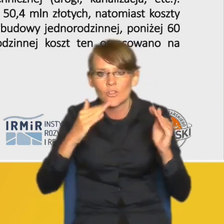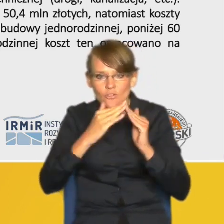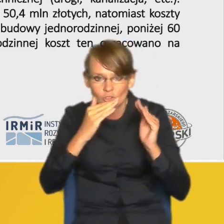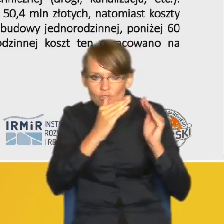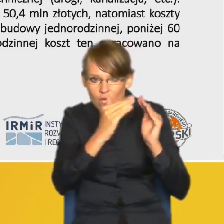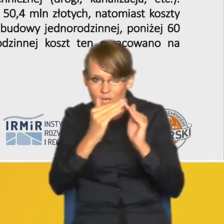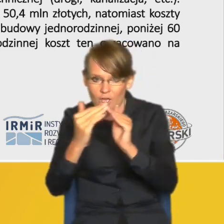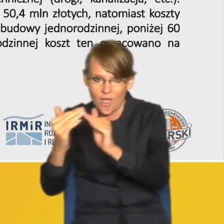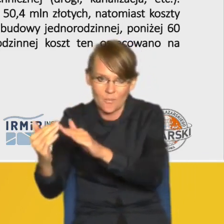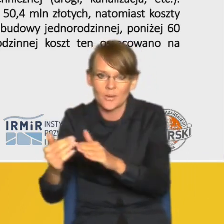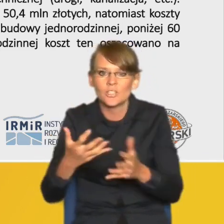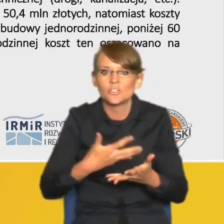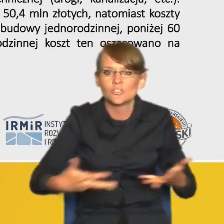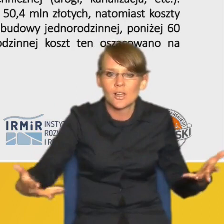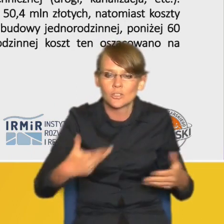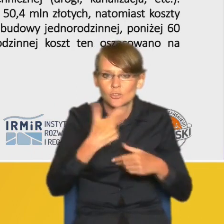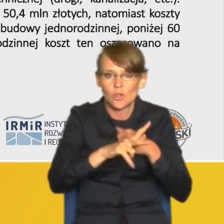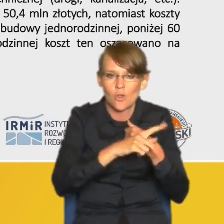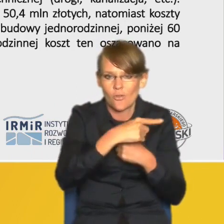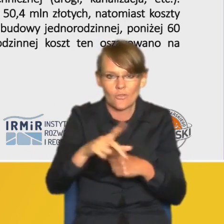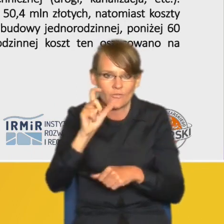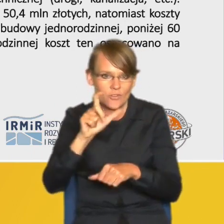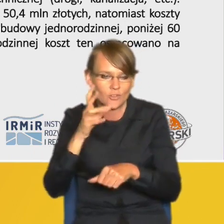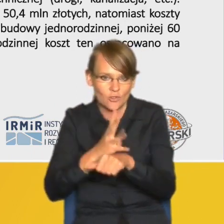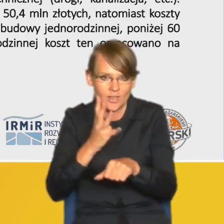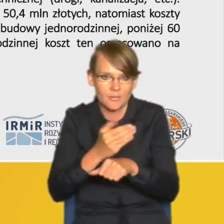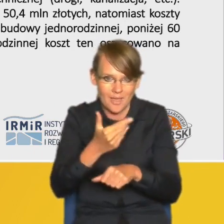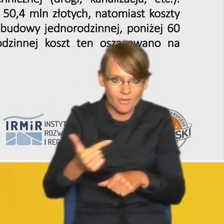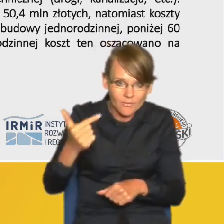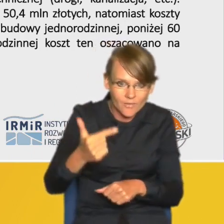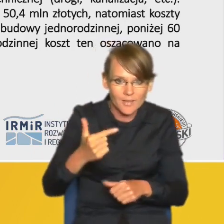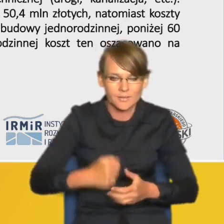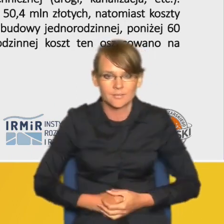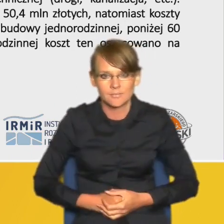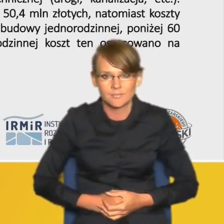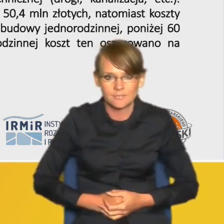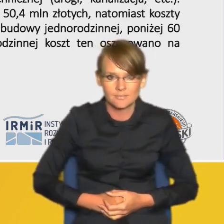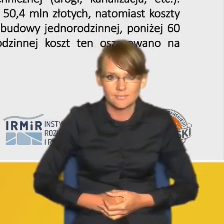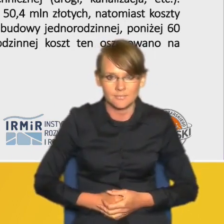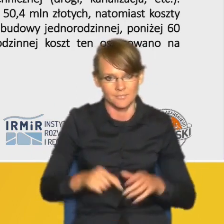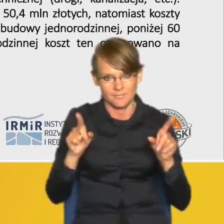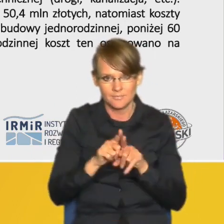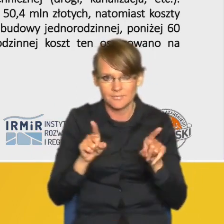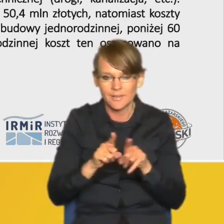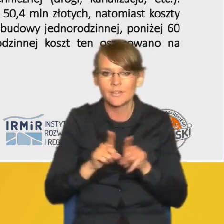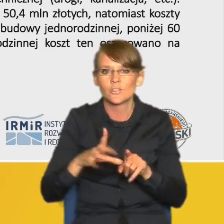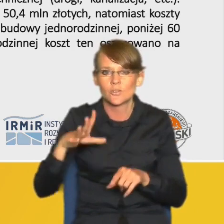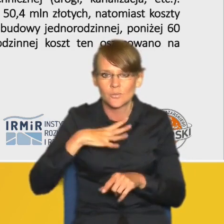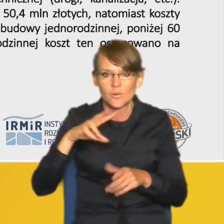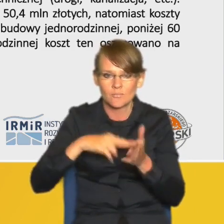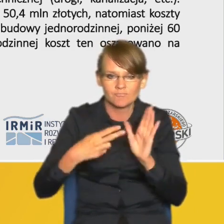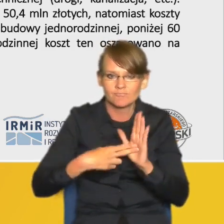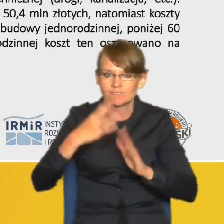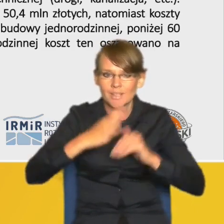szeregowej na działkach od 180 do 240 metrów kwadratowych no jak i w zabudowie